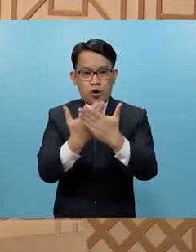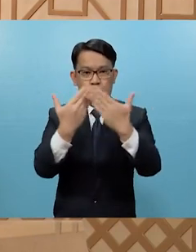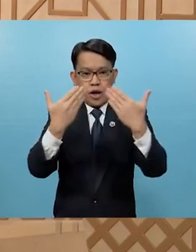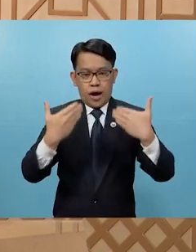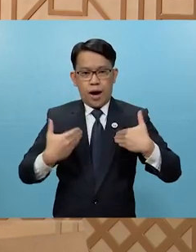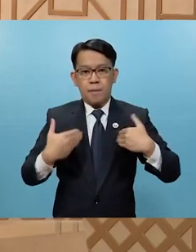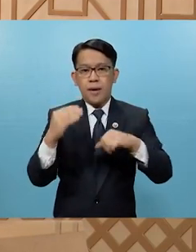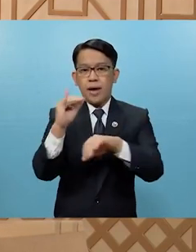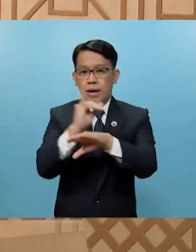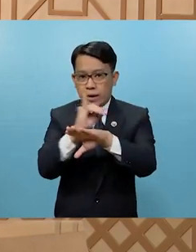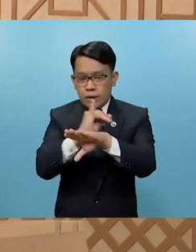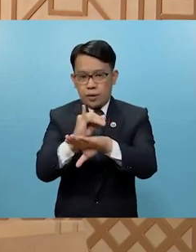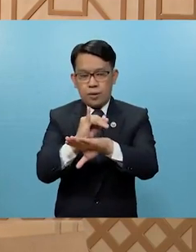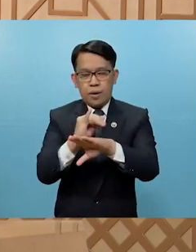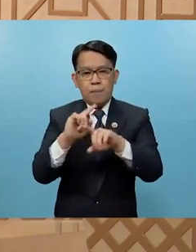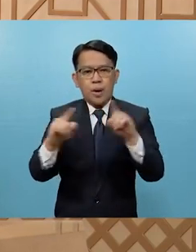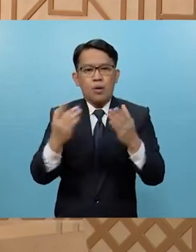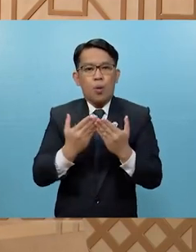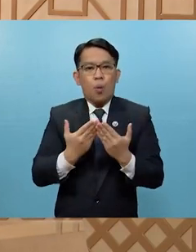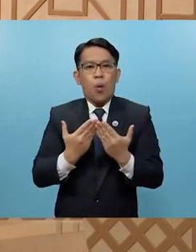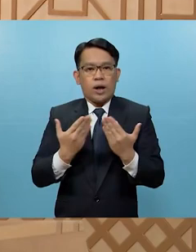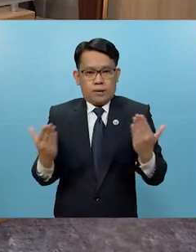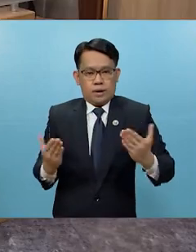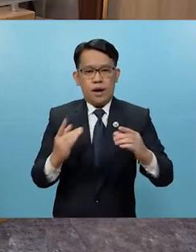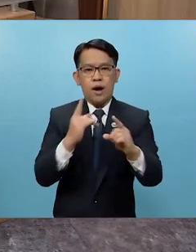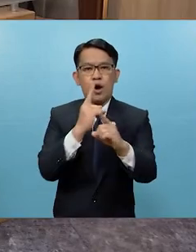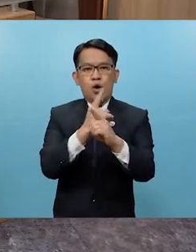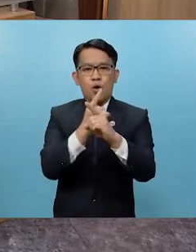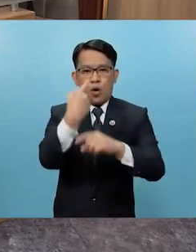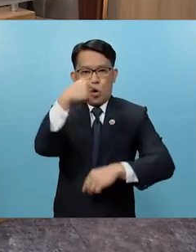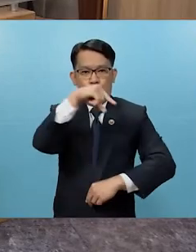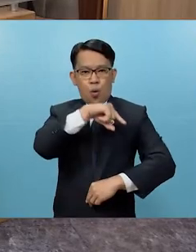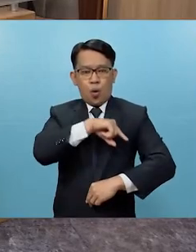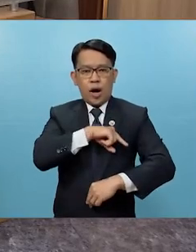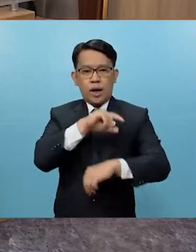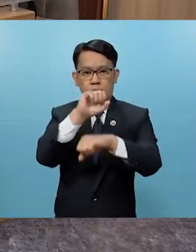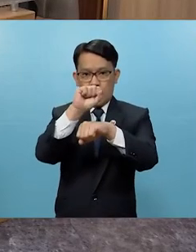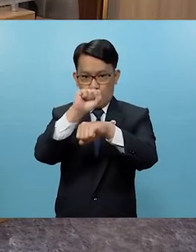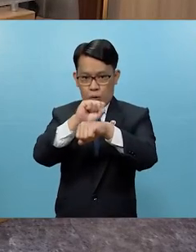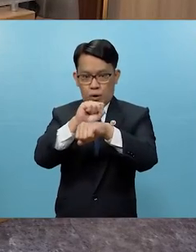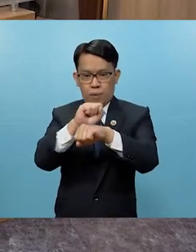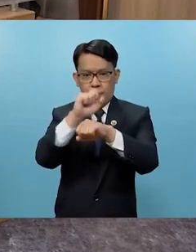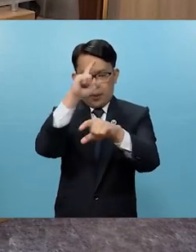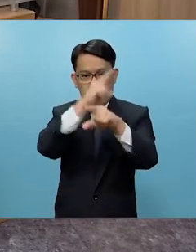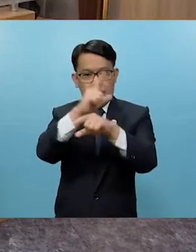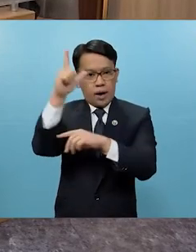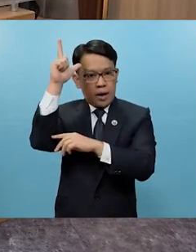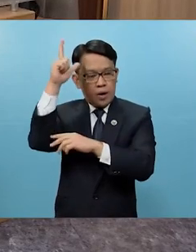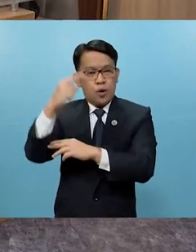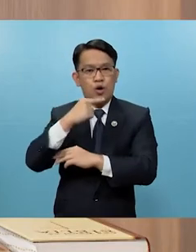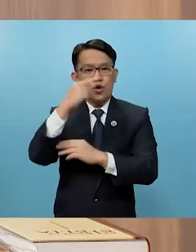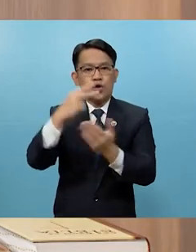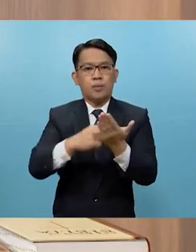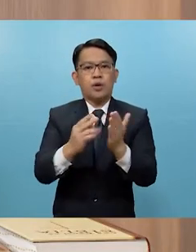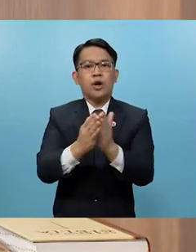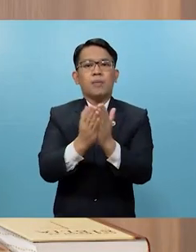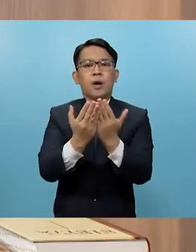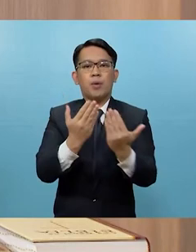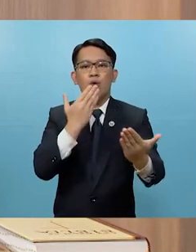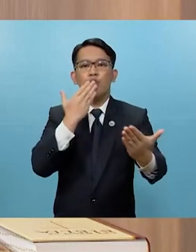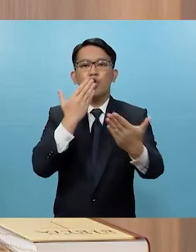kasipagan. Ngunit, ano po ang dapat na tiyakin na uri ng hanap buhay, kapatid na Leo? Ang sabi sa Bibya ay